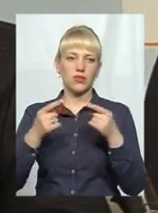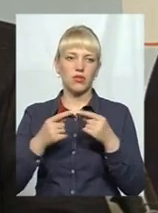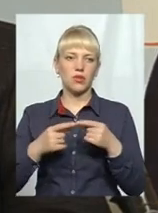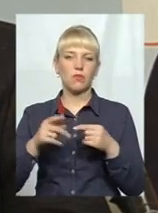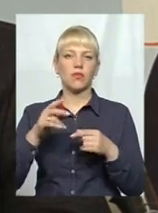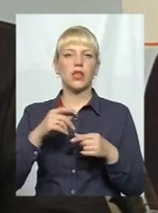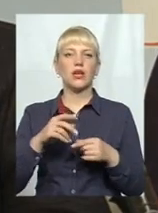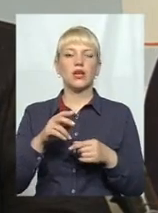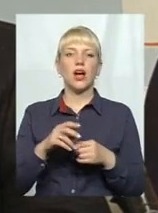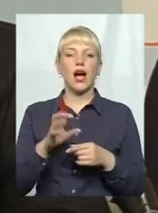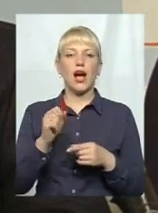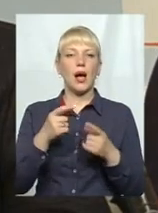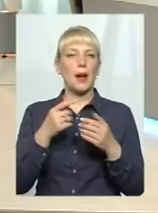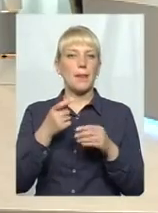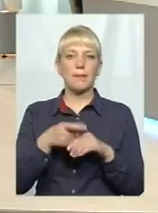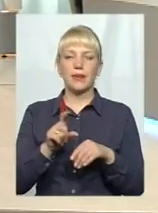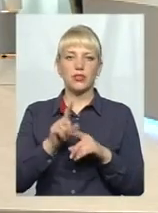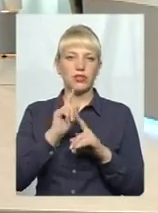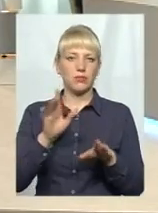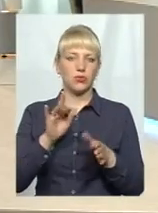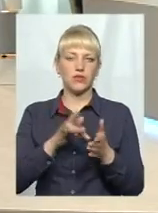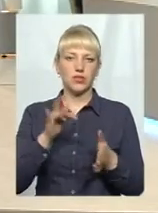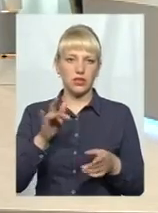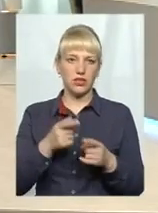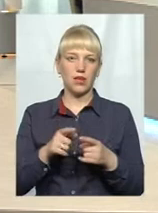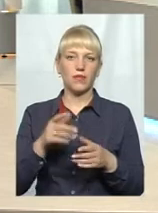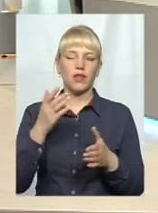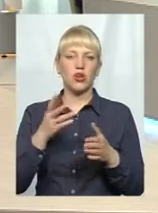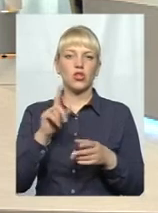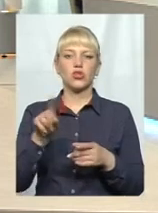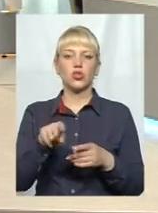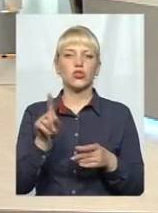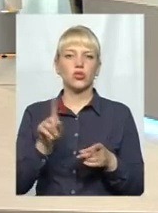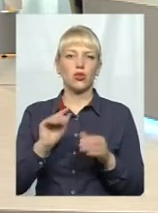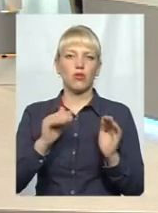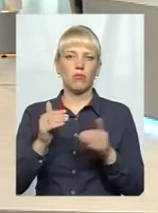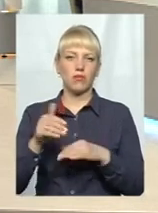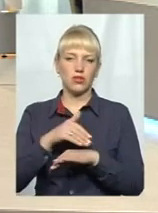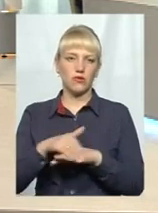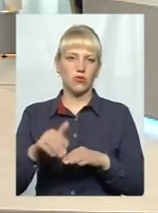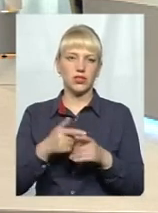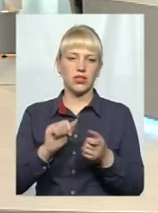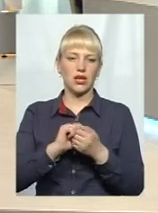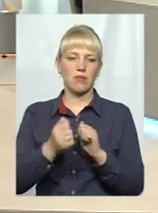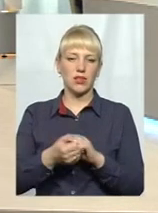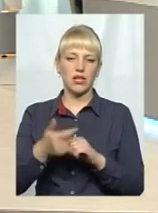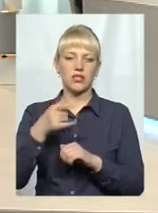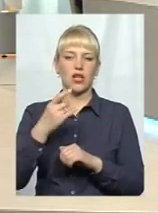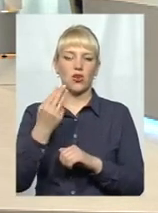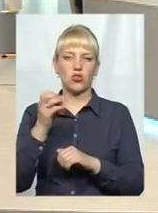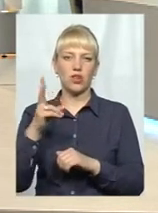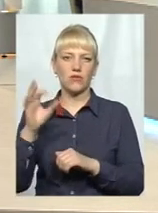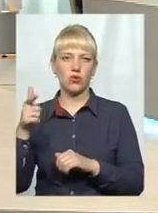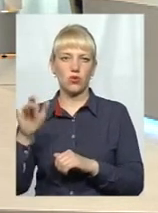зблоковані. Більше не буде в центрі. Ті, що обмежені вулицями, там, Кам'янецька, Грушевська, там треба